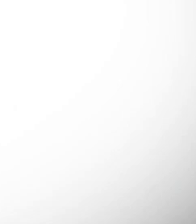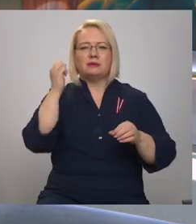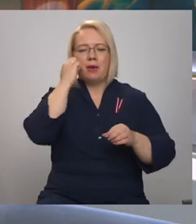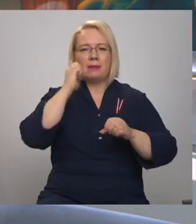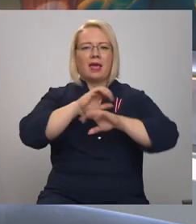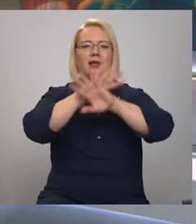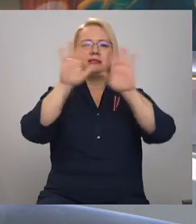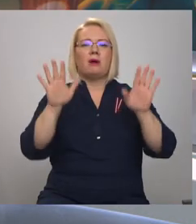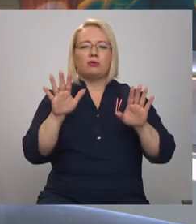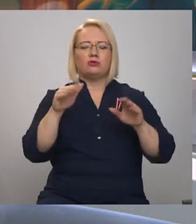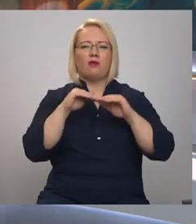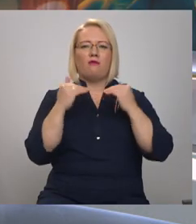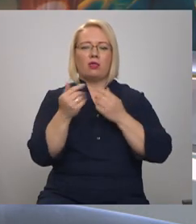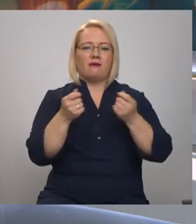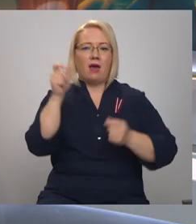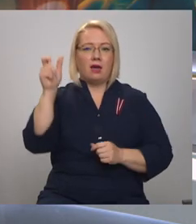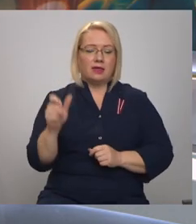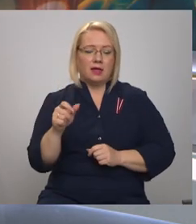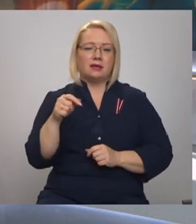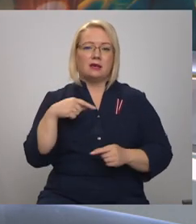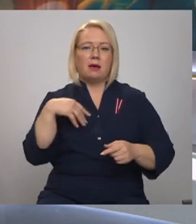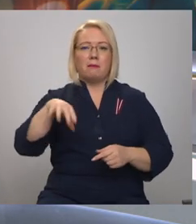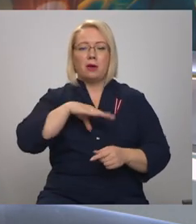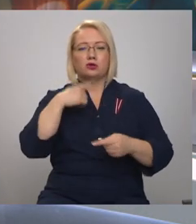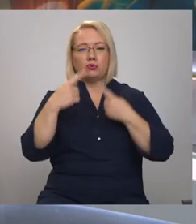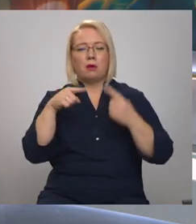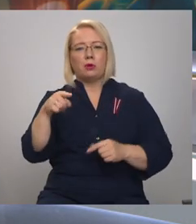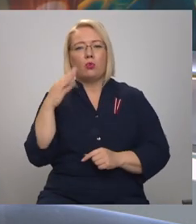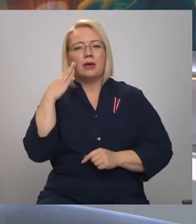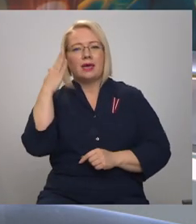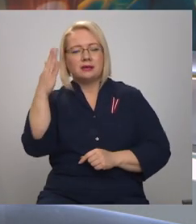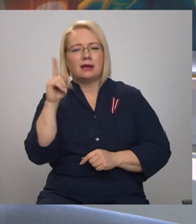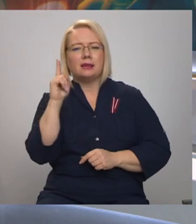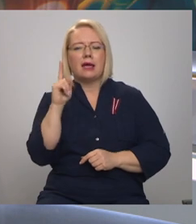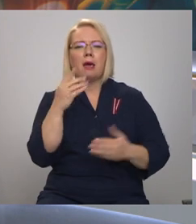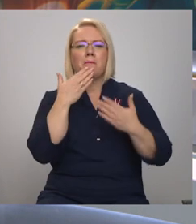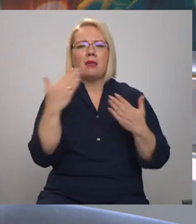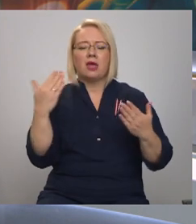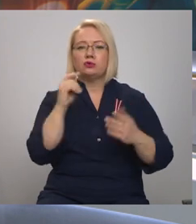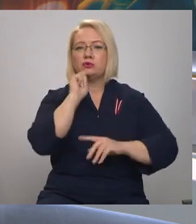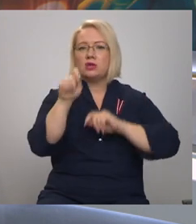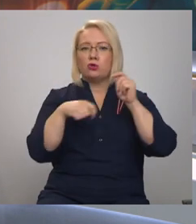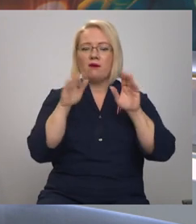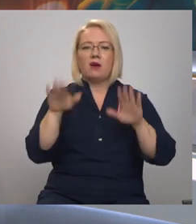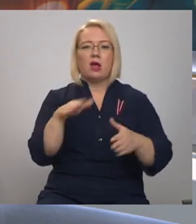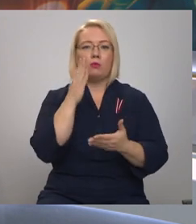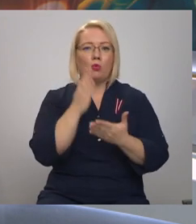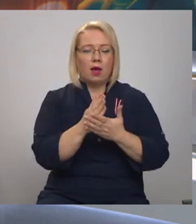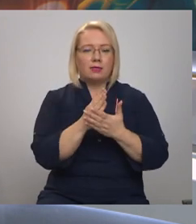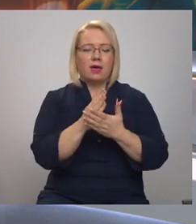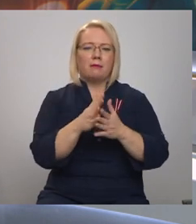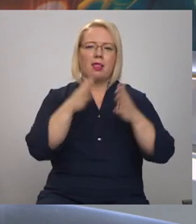Jā, mēs runājām par šo rīviju spēmnieku izgaismošanas iecēri, kas tikai pateicoties ziedotājiem varējusi notikt – lieliem,